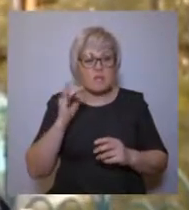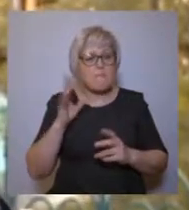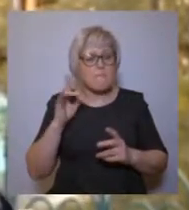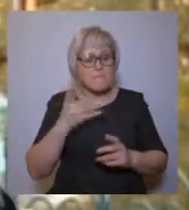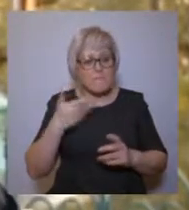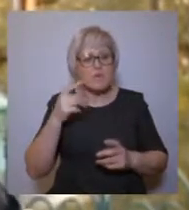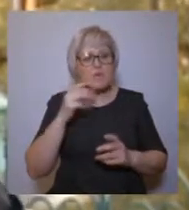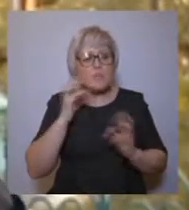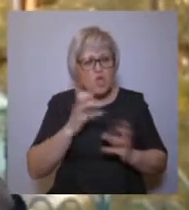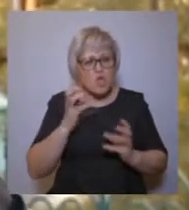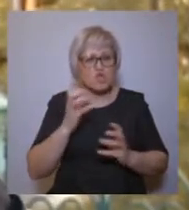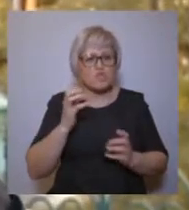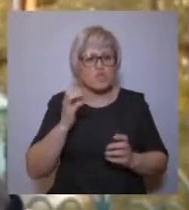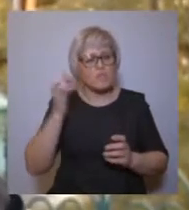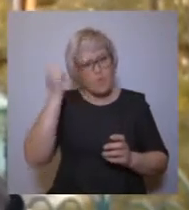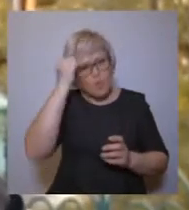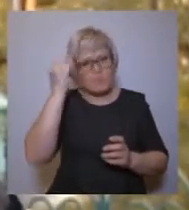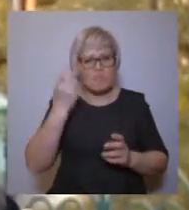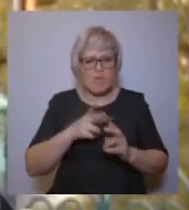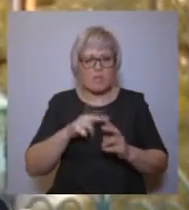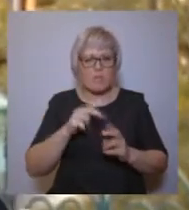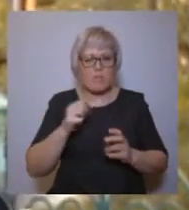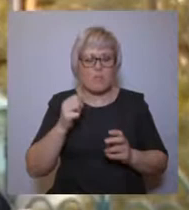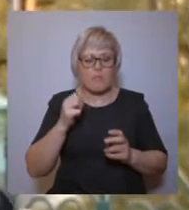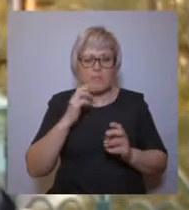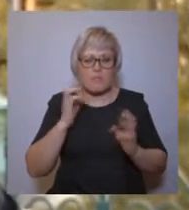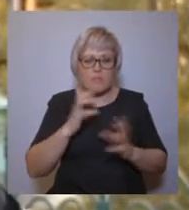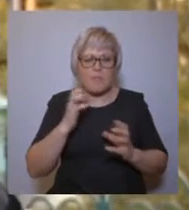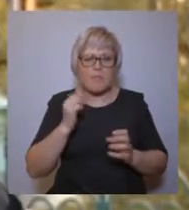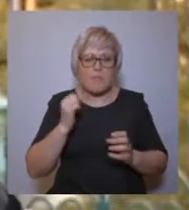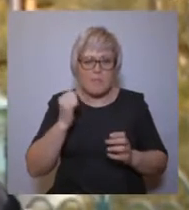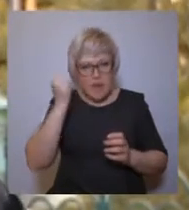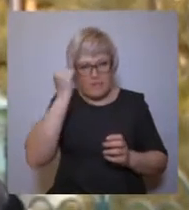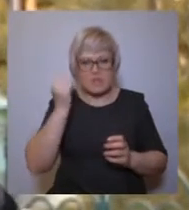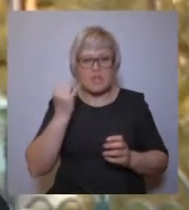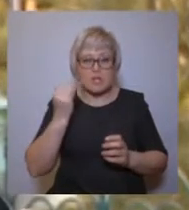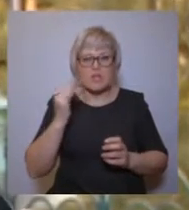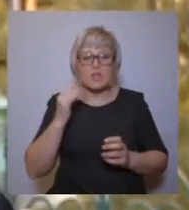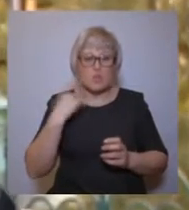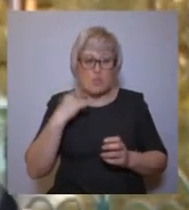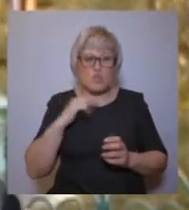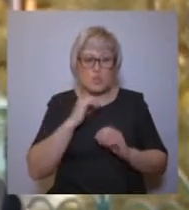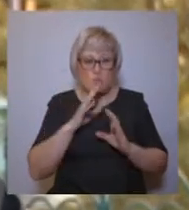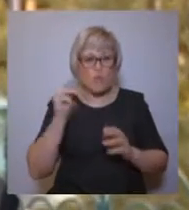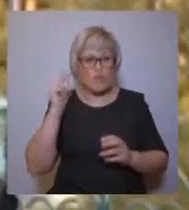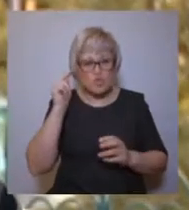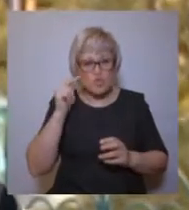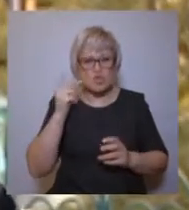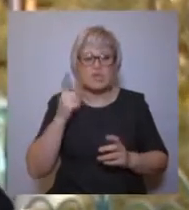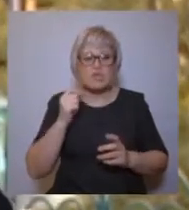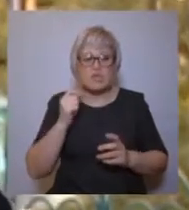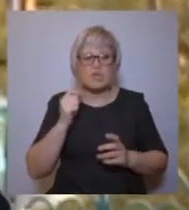мы бережно храним эту память и Тюменское духовное училище, где хранятся мощи святителя Филофея,